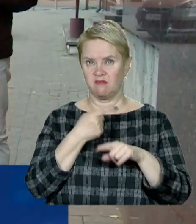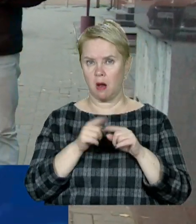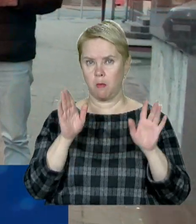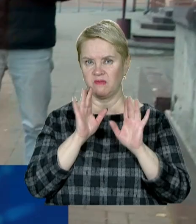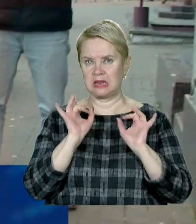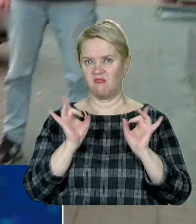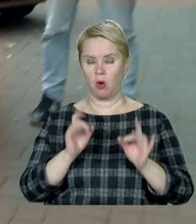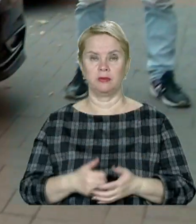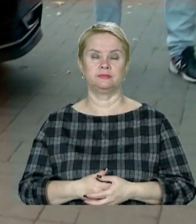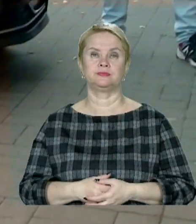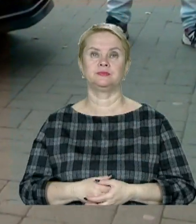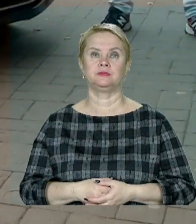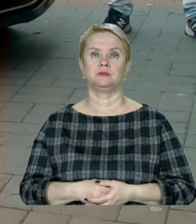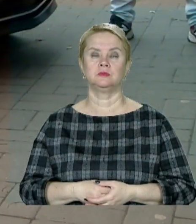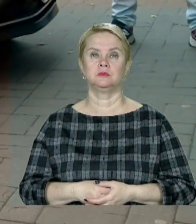повітряної тривоги.